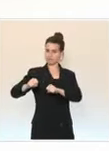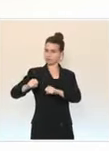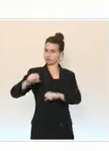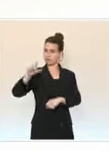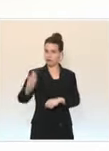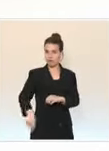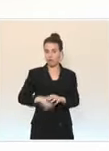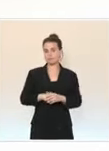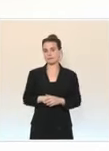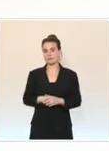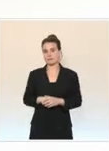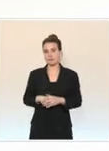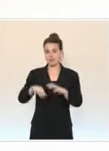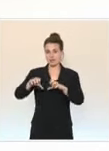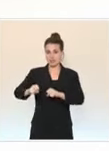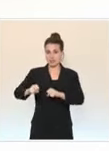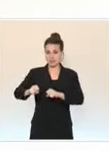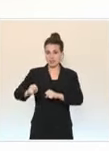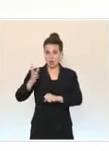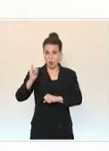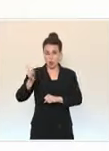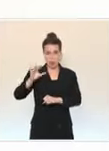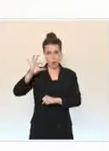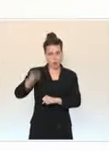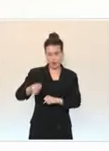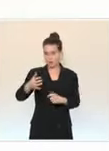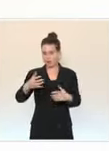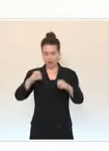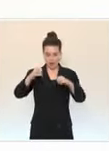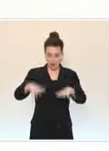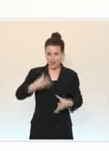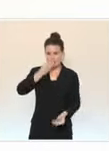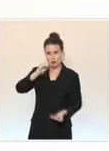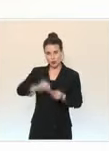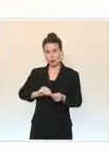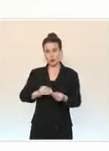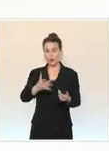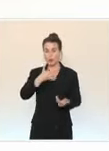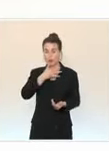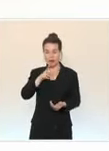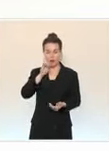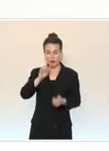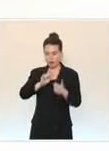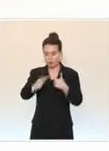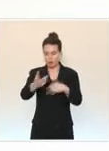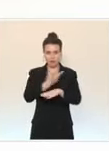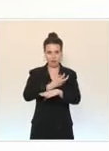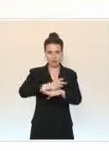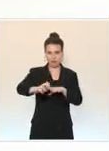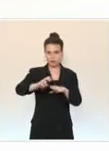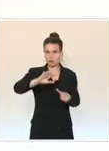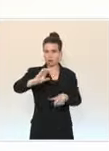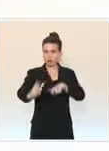tenir autant que nécessaire, ne rien lâcher trop tôt au risque de tout compromettre,